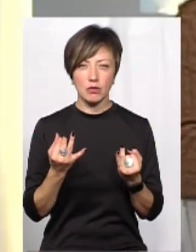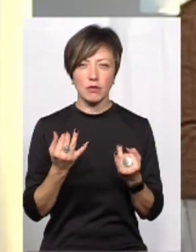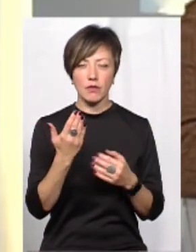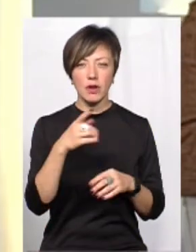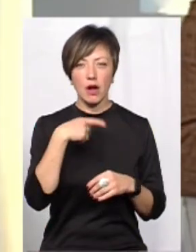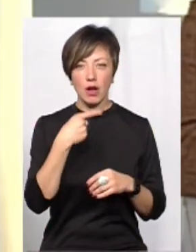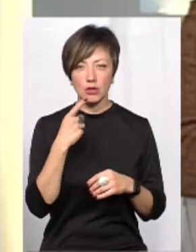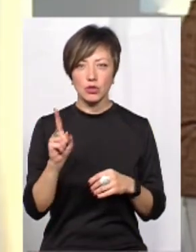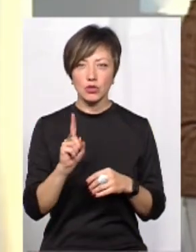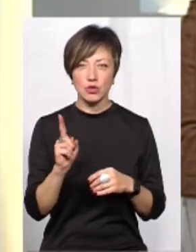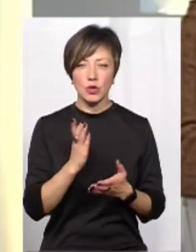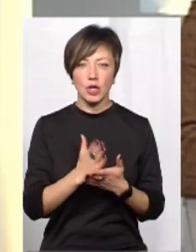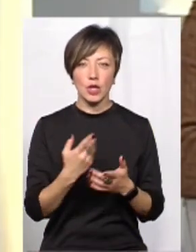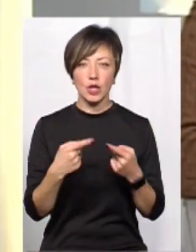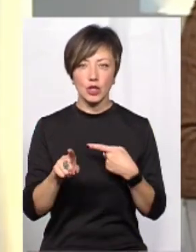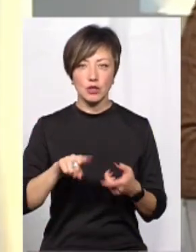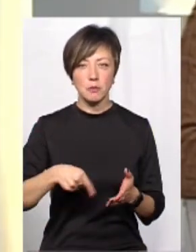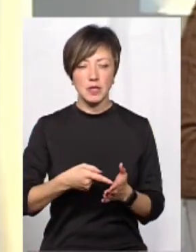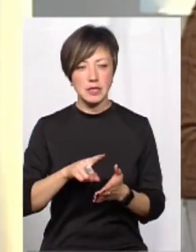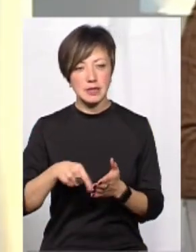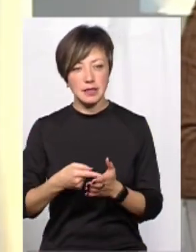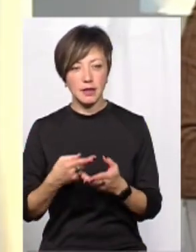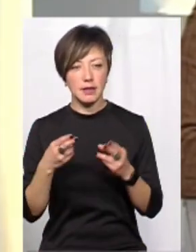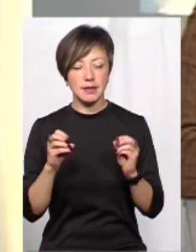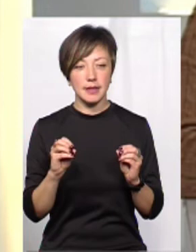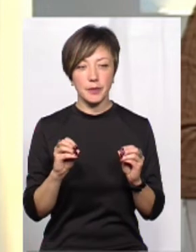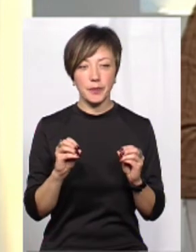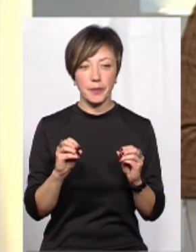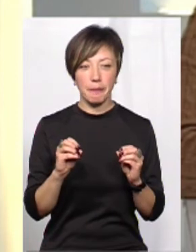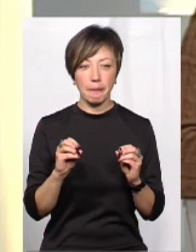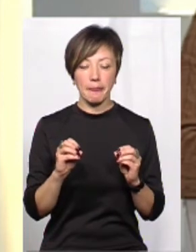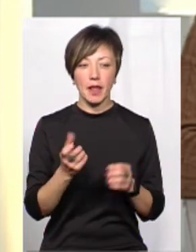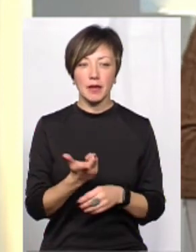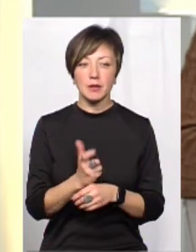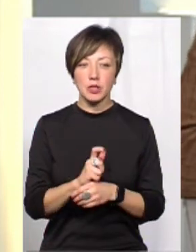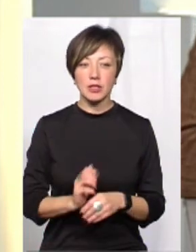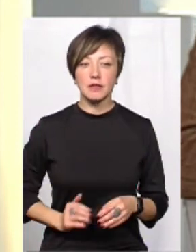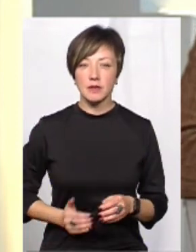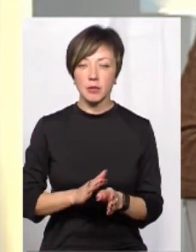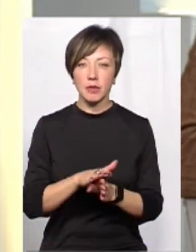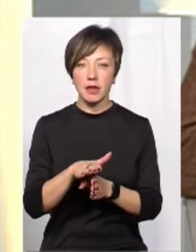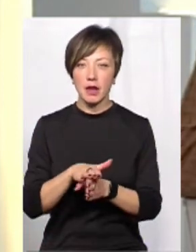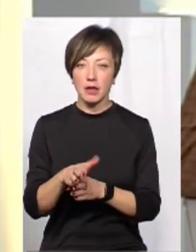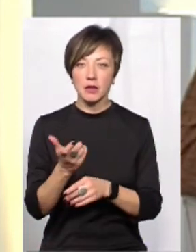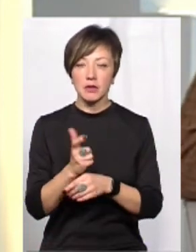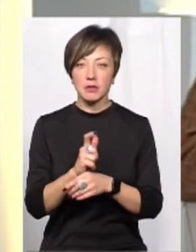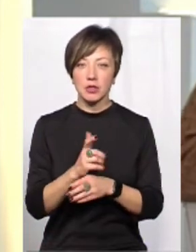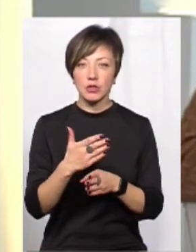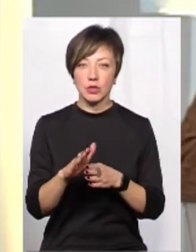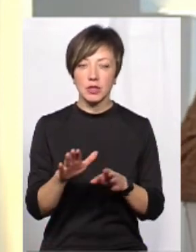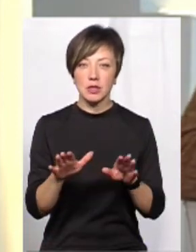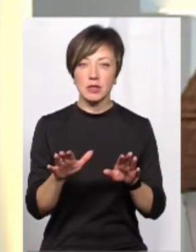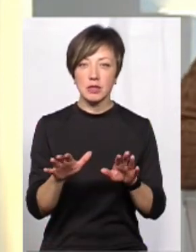що ви кажете, що є інші міста, де більшість підрядників, де більшу долі